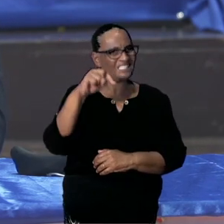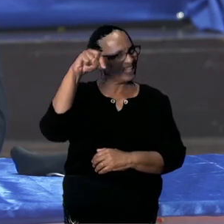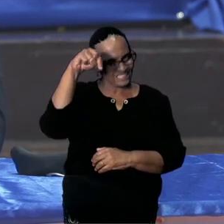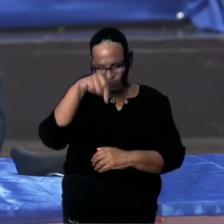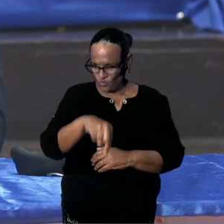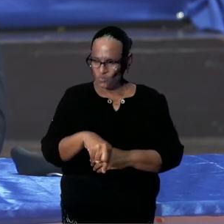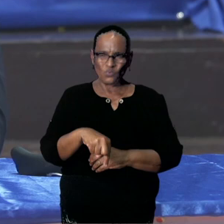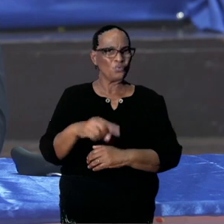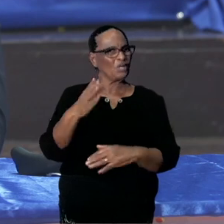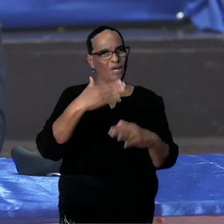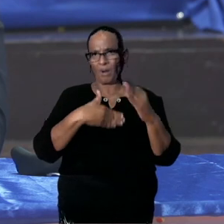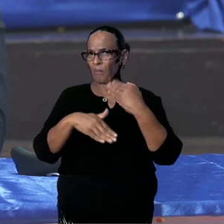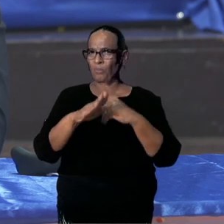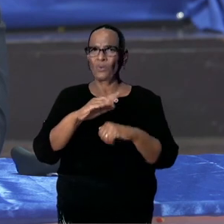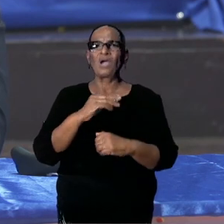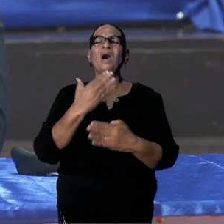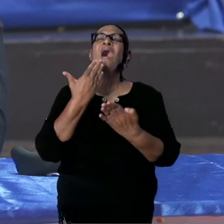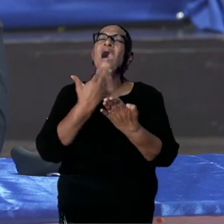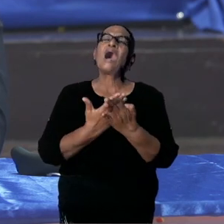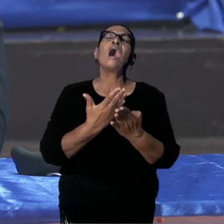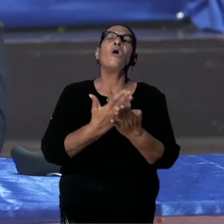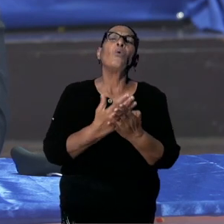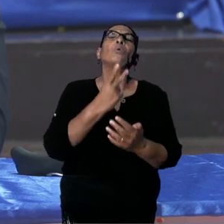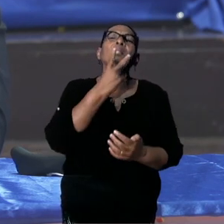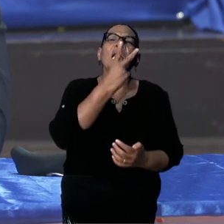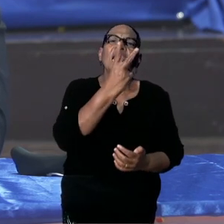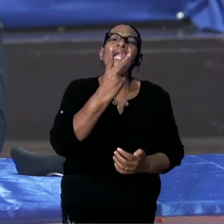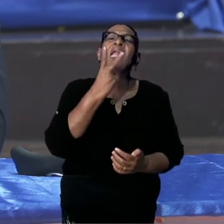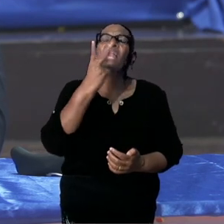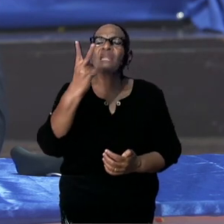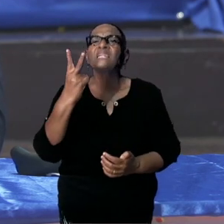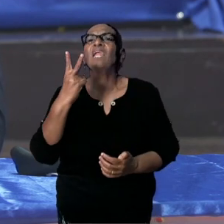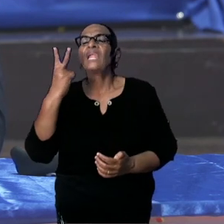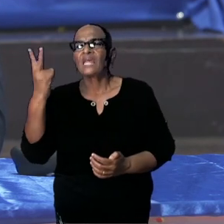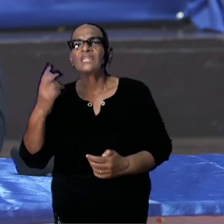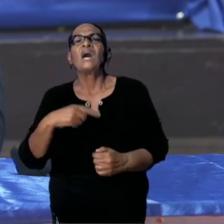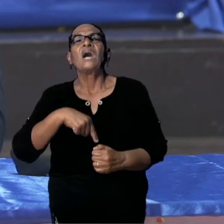speelt. En gaat u het goed na in de geschiedenis. Er zijn vele gevallen bekend.